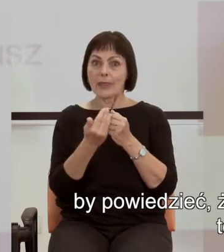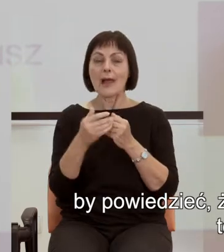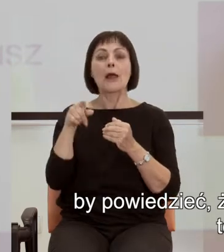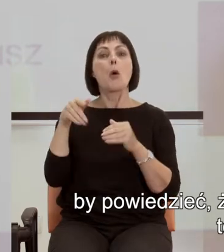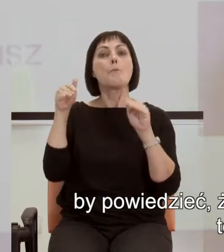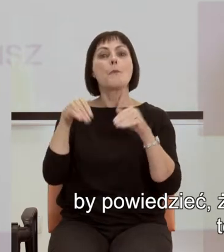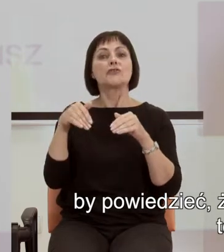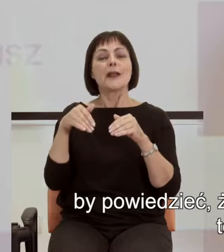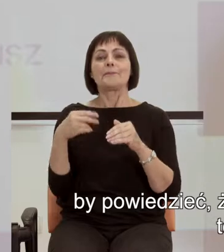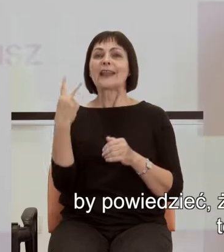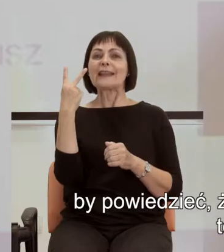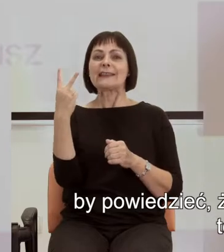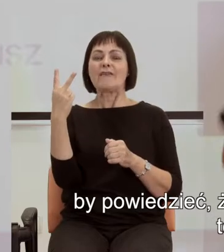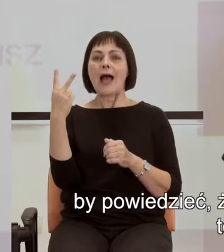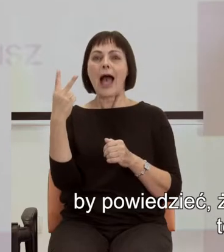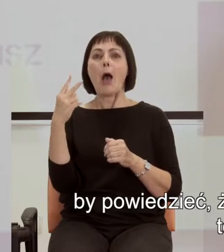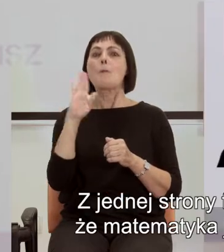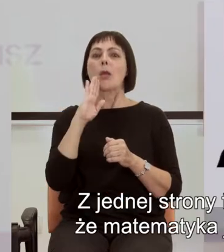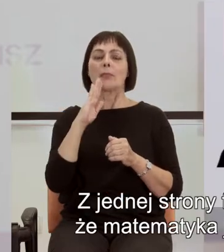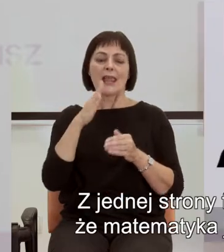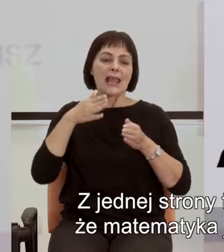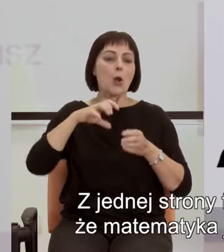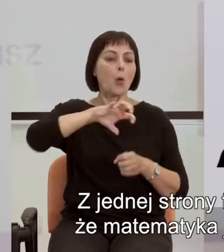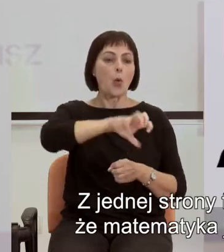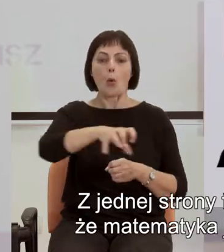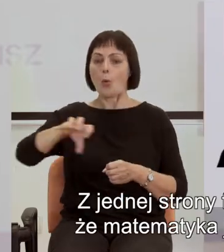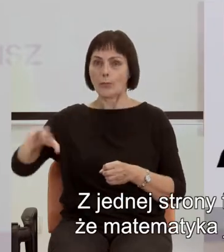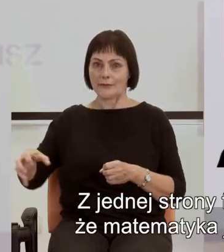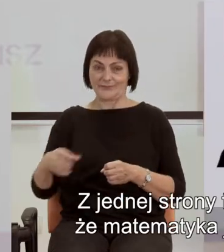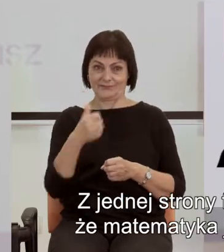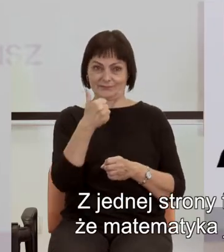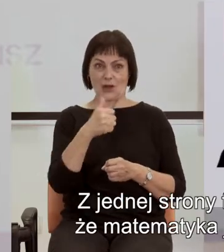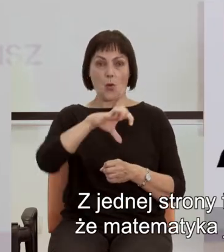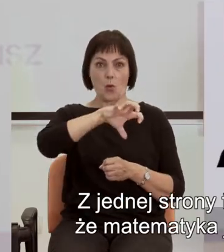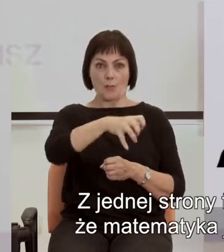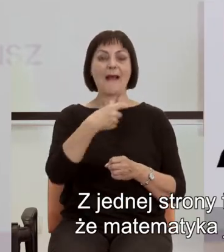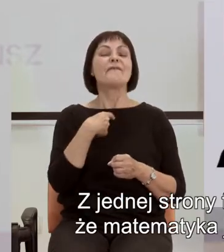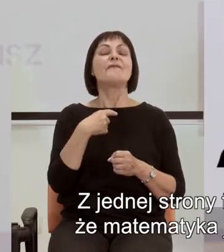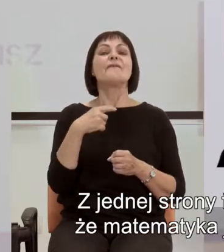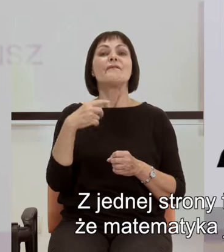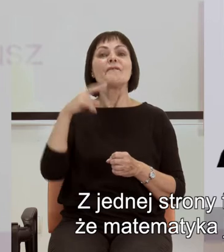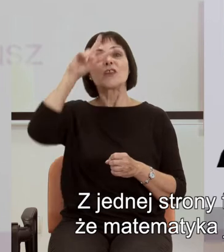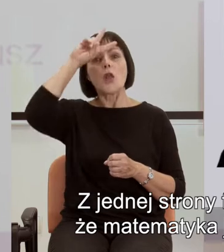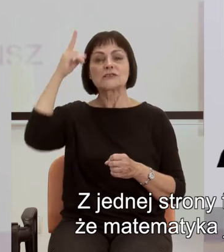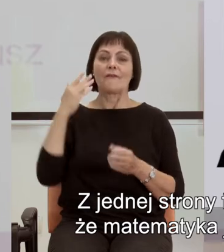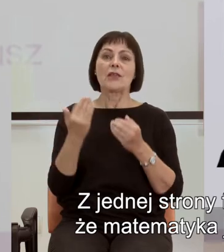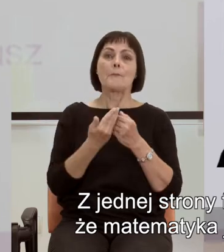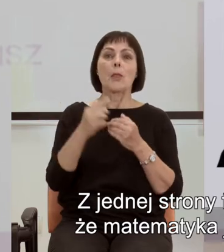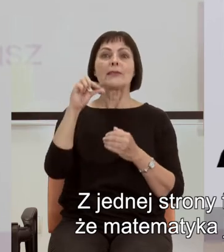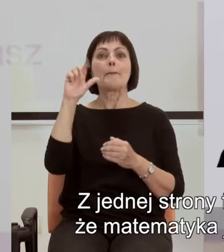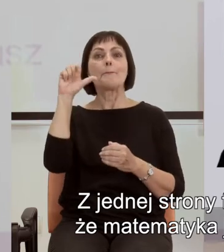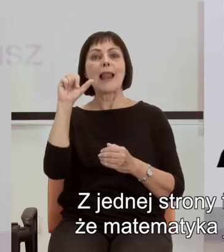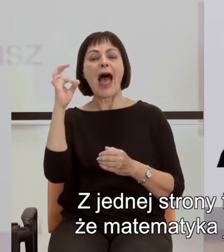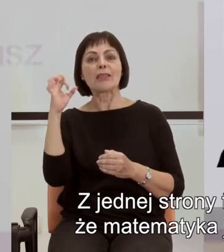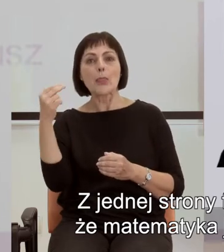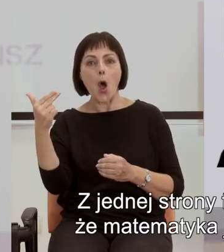wyróżnić takie dwa obozy. Z jednej strony filozofowie tacy jak Platon